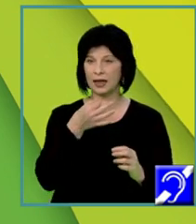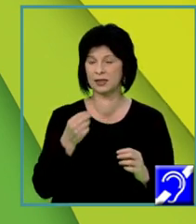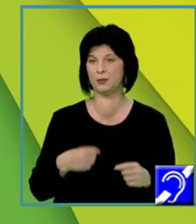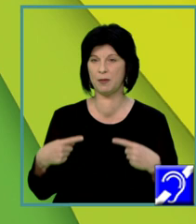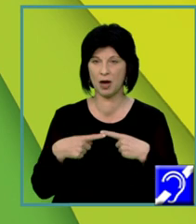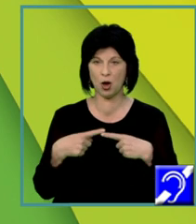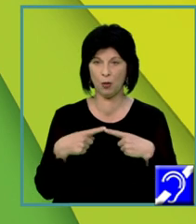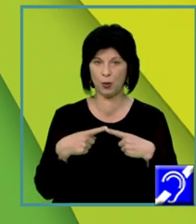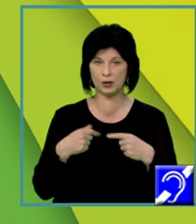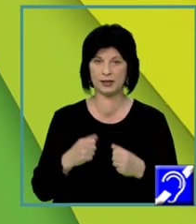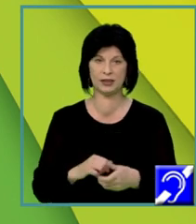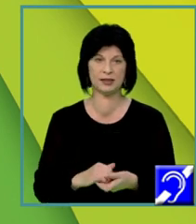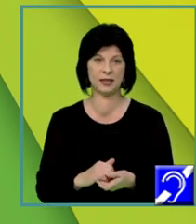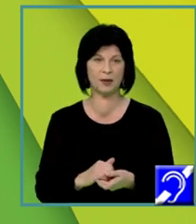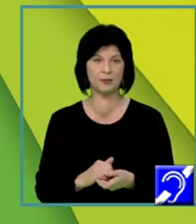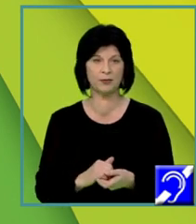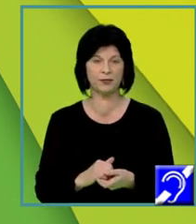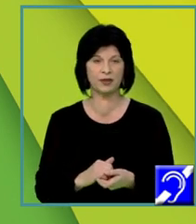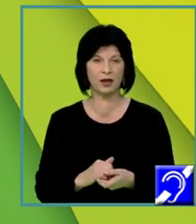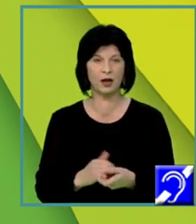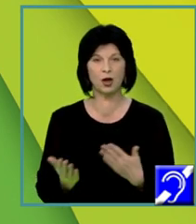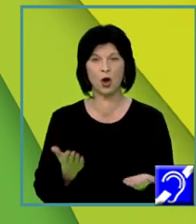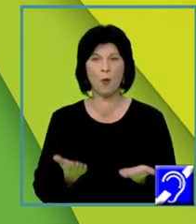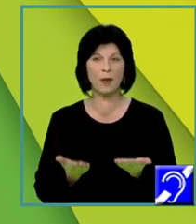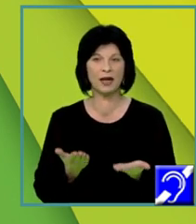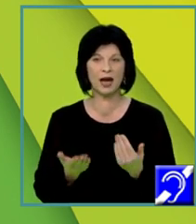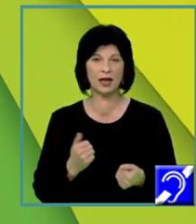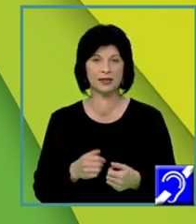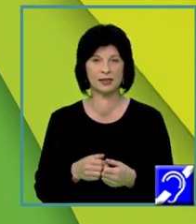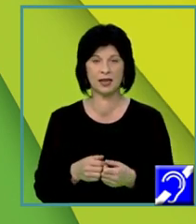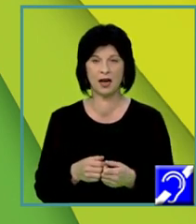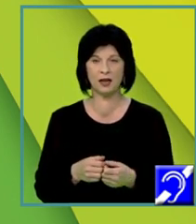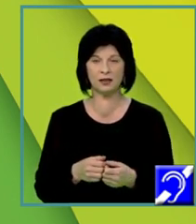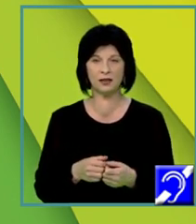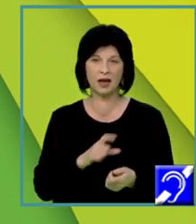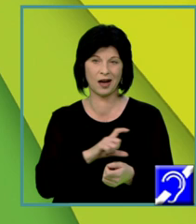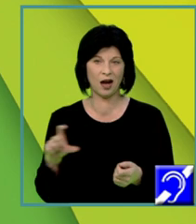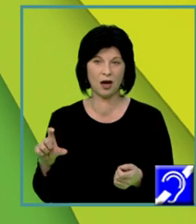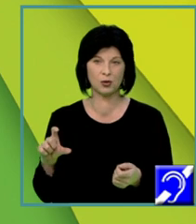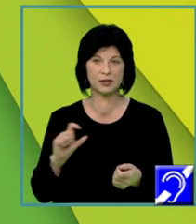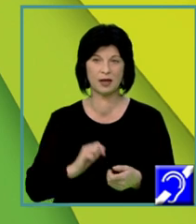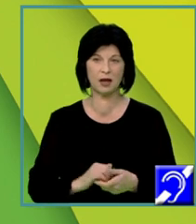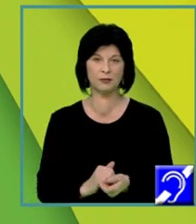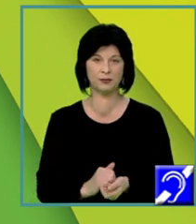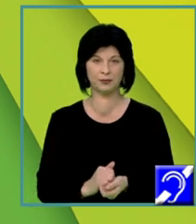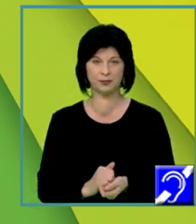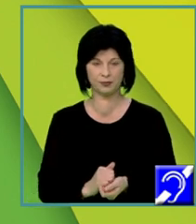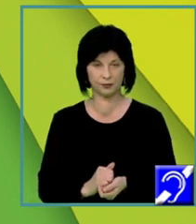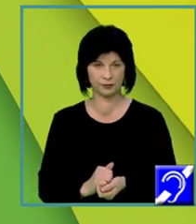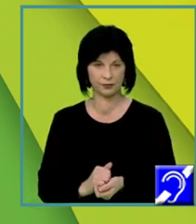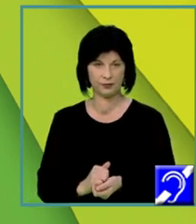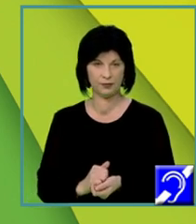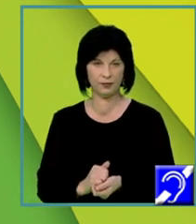Conectori care exprimă comparația, concesia, totuși, cauza pe care v-am pomenit-o și, v-am amintit-o și anterior.